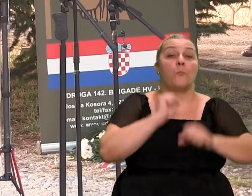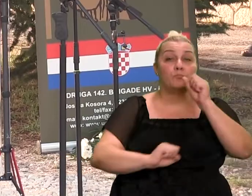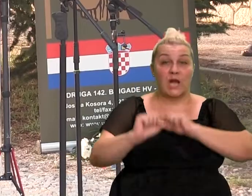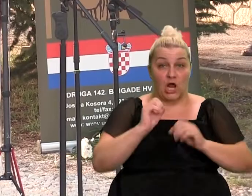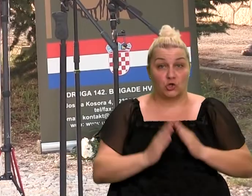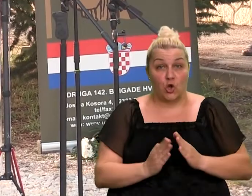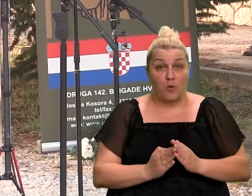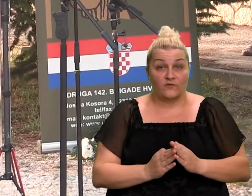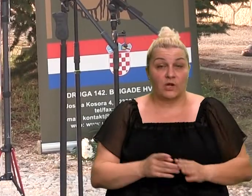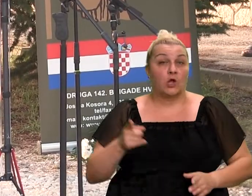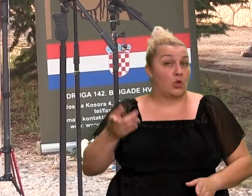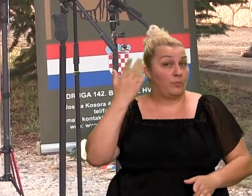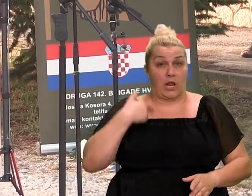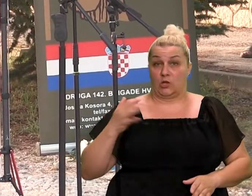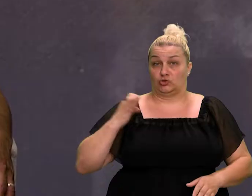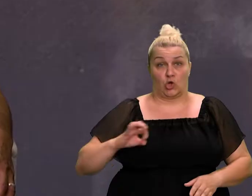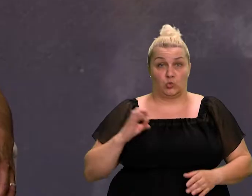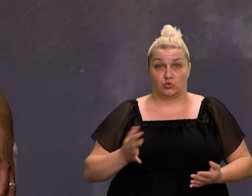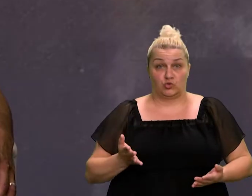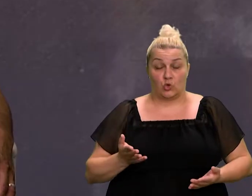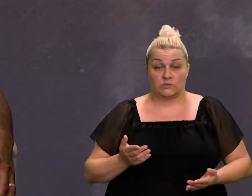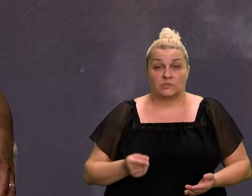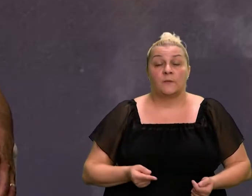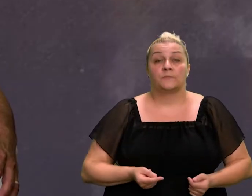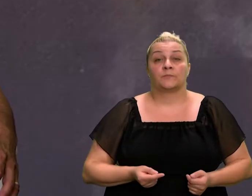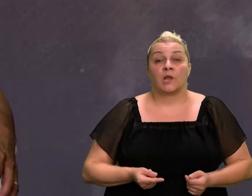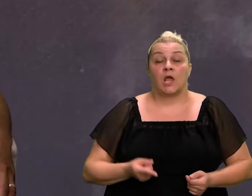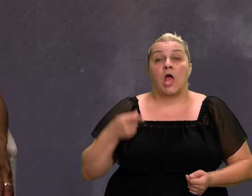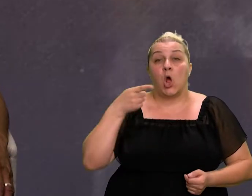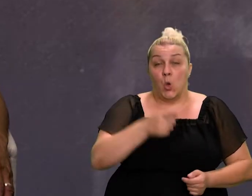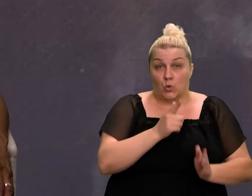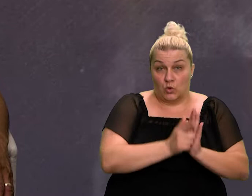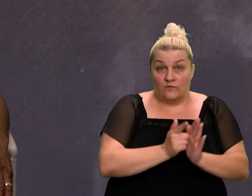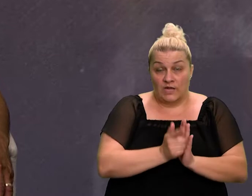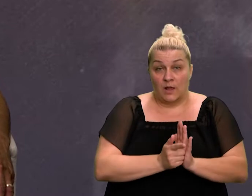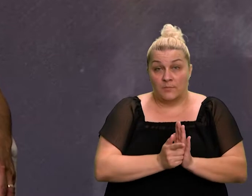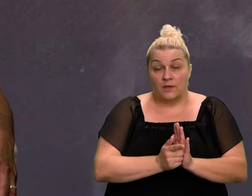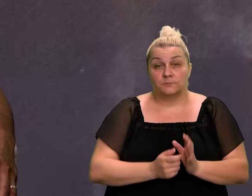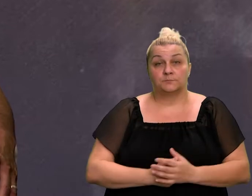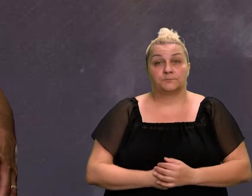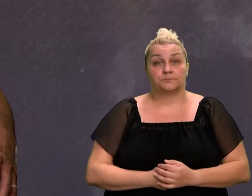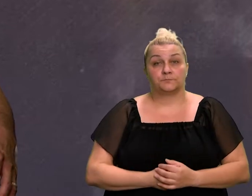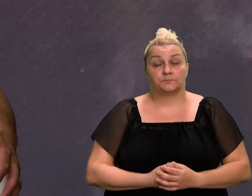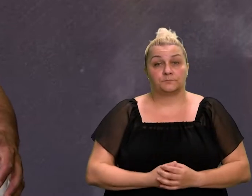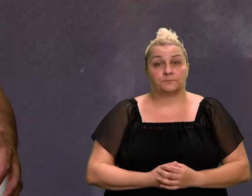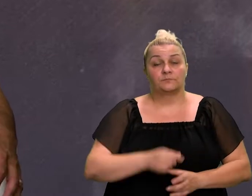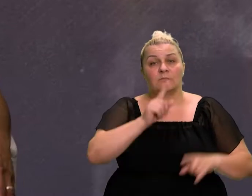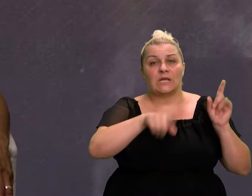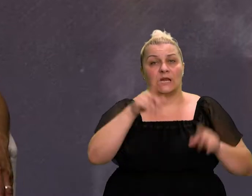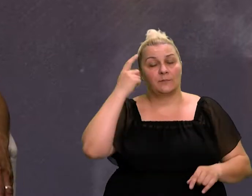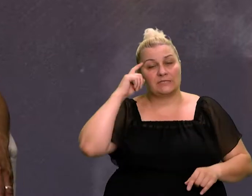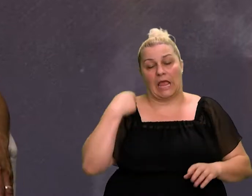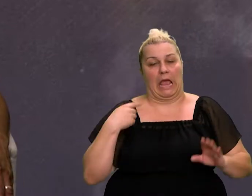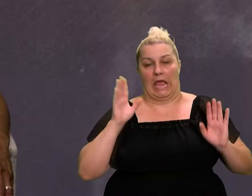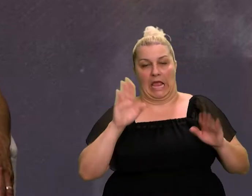domovine, znači, to je ona je bila dužnost. U tom periodu, onaj ko nije smatra da ne triba